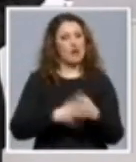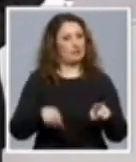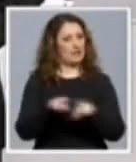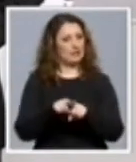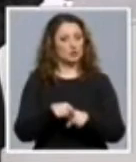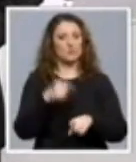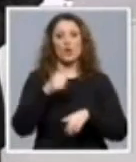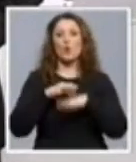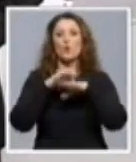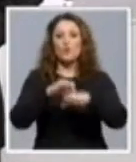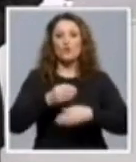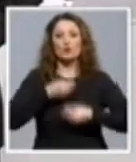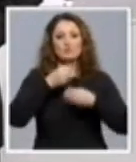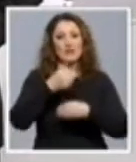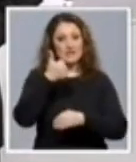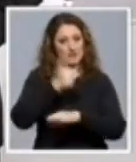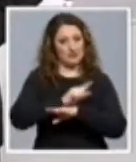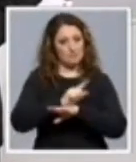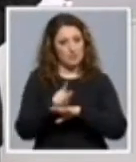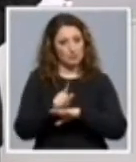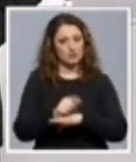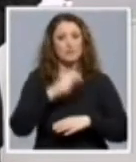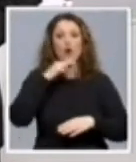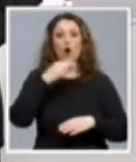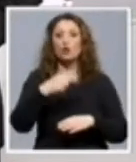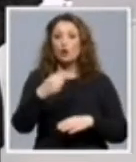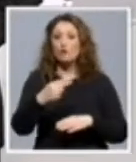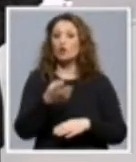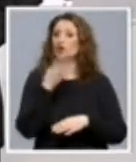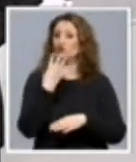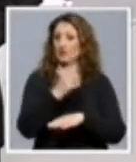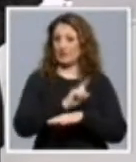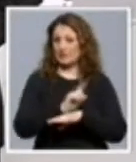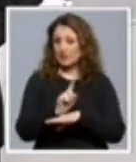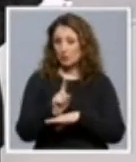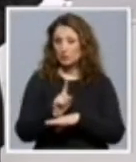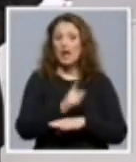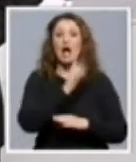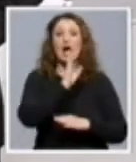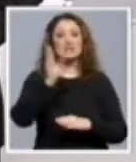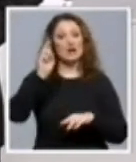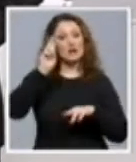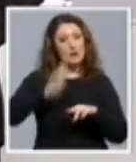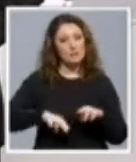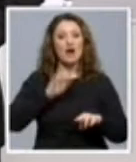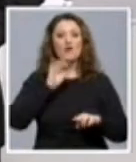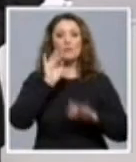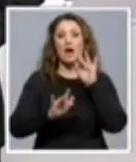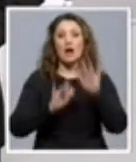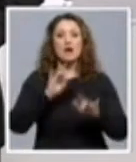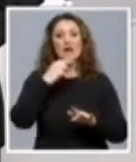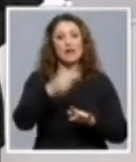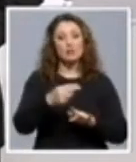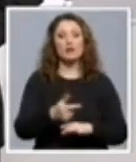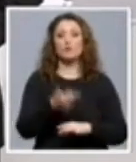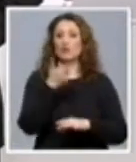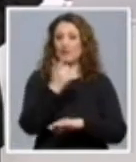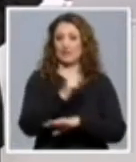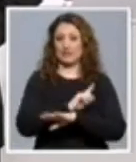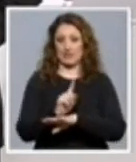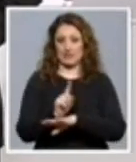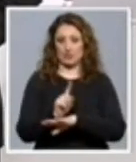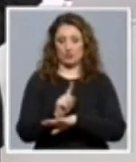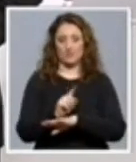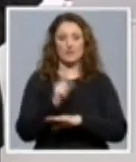predstavljanje traje jednu minutu, odgovore na pitanja po 40 sekundi, a svaki kandidat ima pravo na dvije replike od po 20 sekundi.